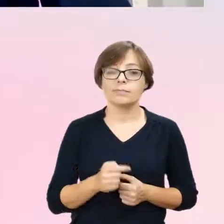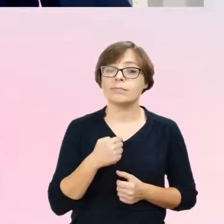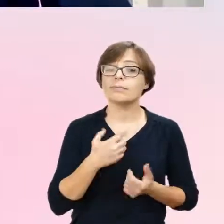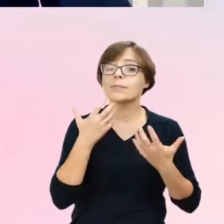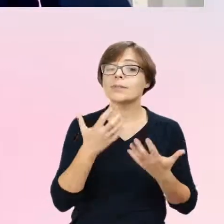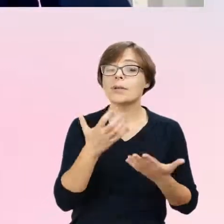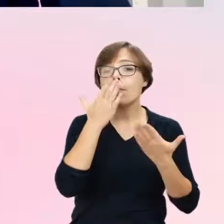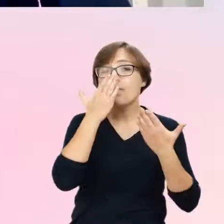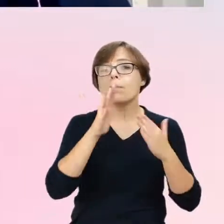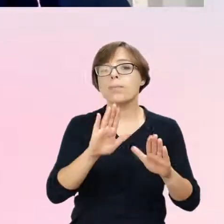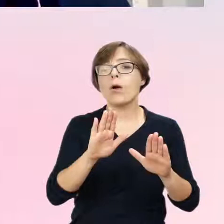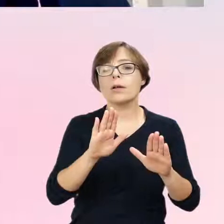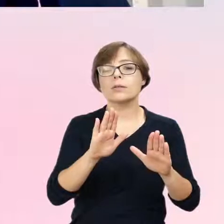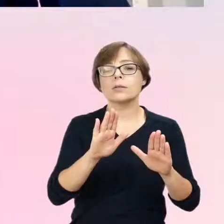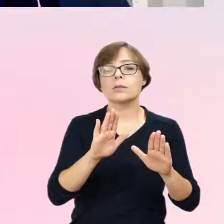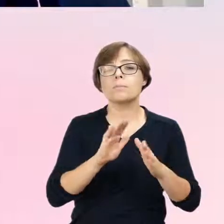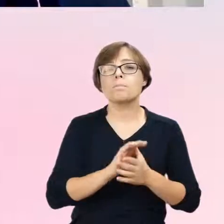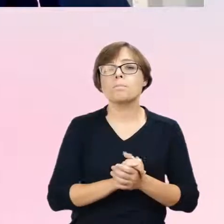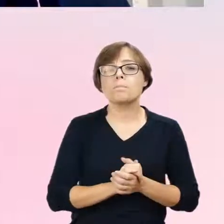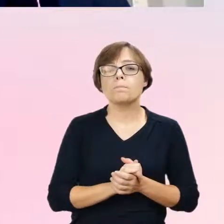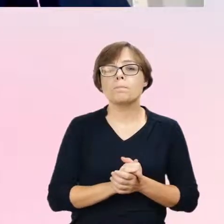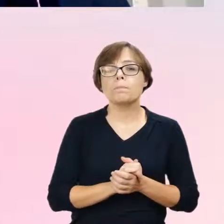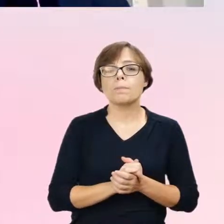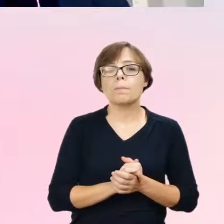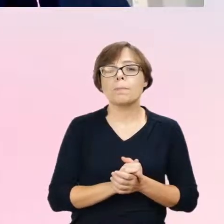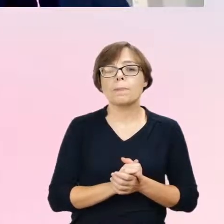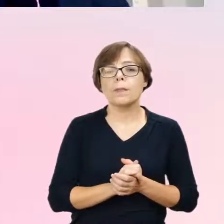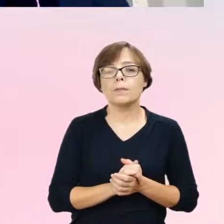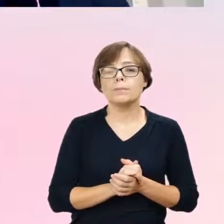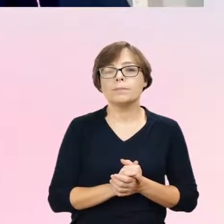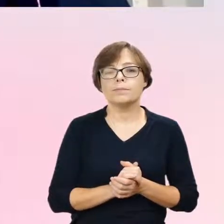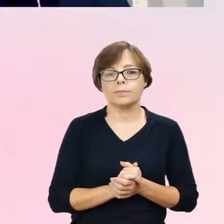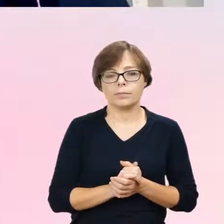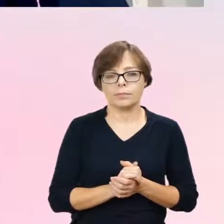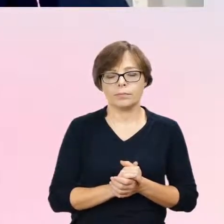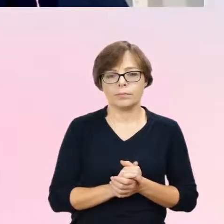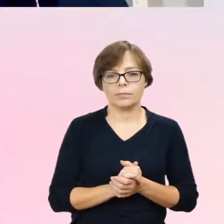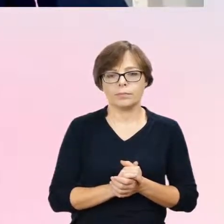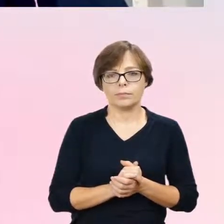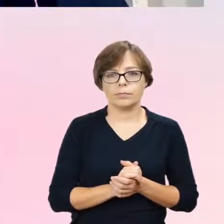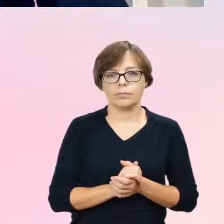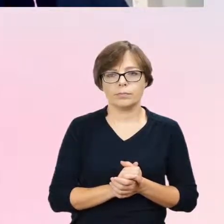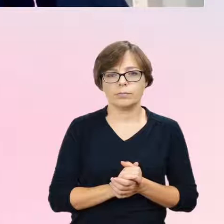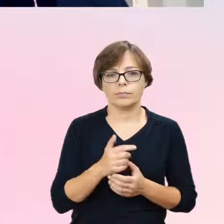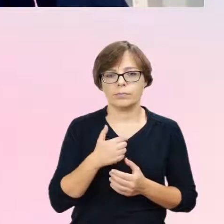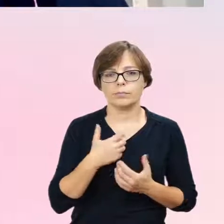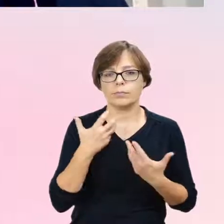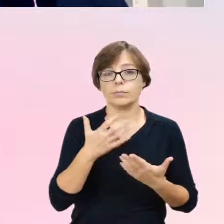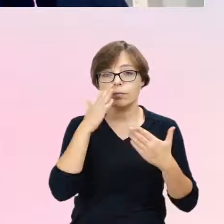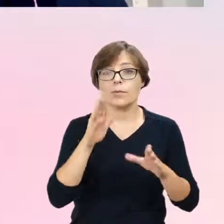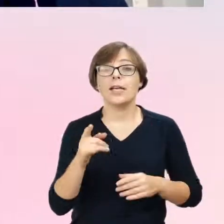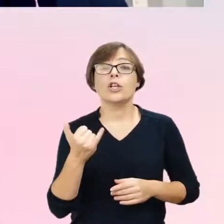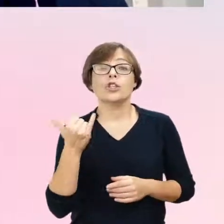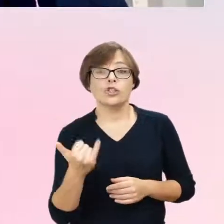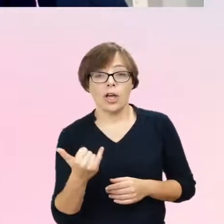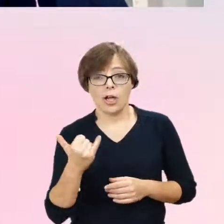perspektywę, z jaką musi zmierzyć się dziecko